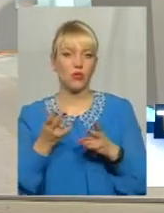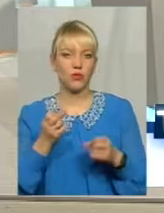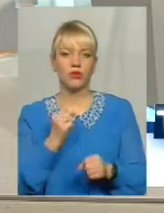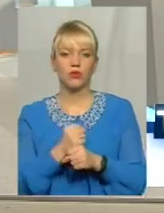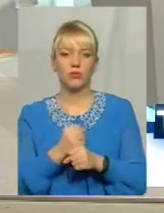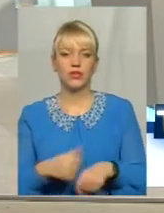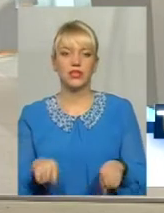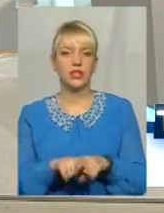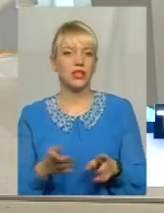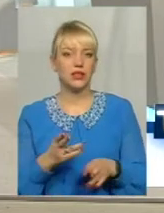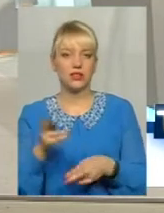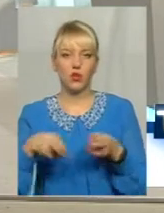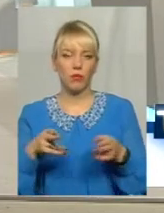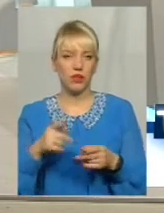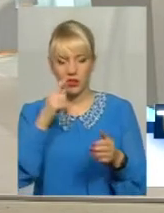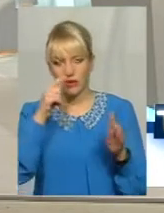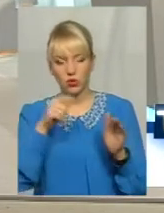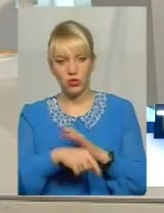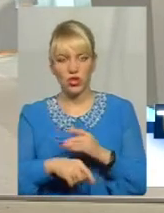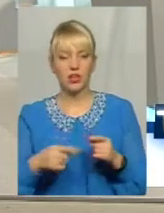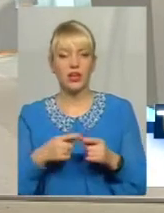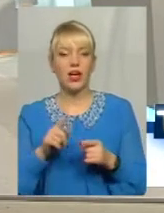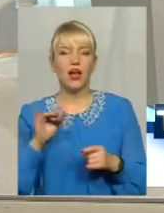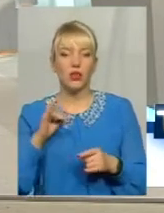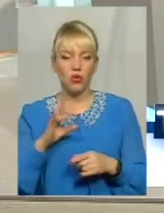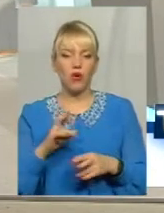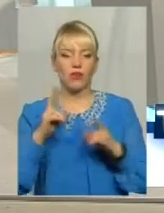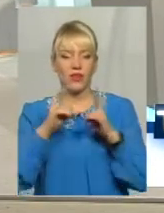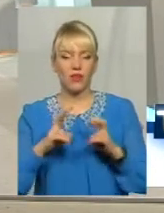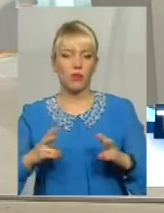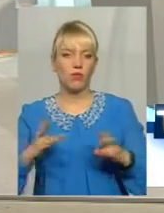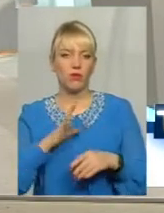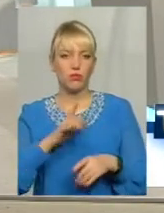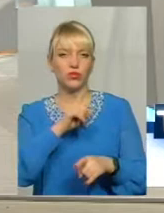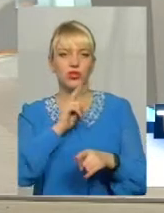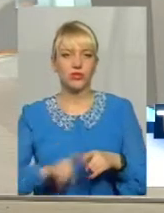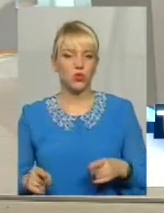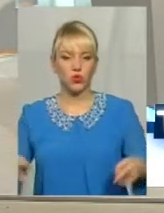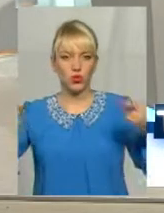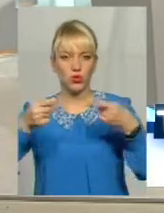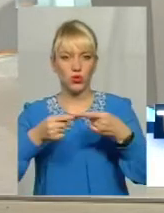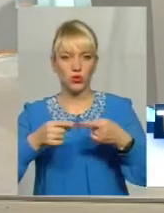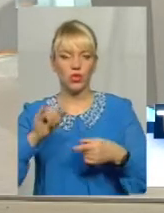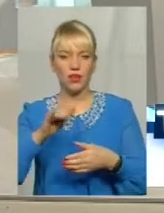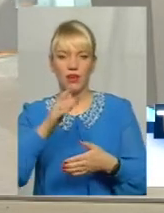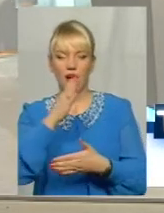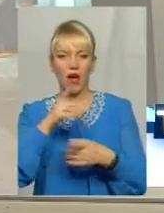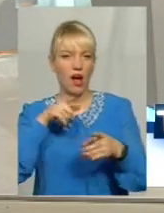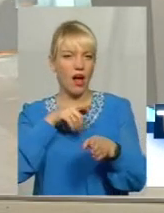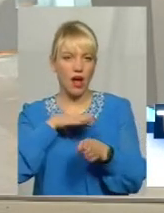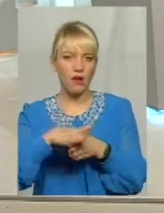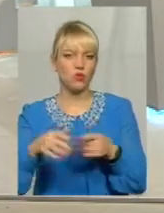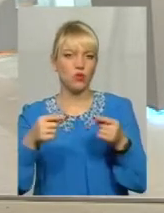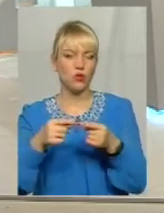якісь оперативні втручання Ці маніпуляції Проте, діагностика повинна бути швидкою, точною і абсолютною Тоді можна